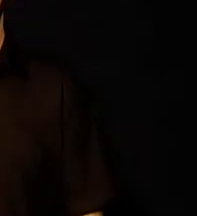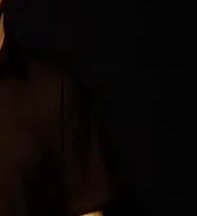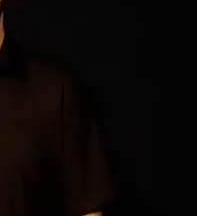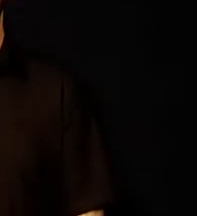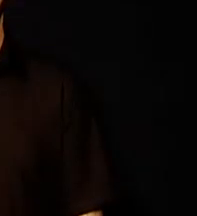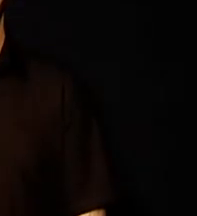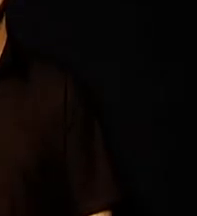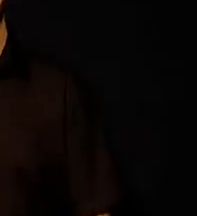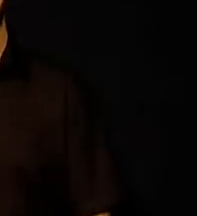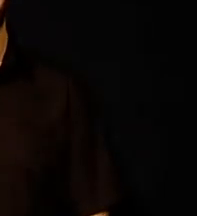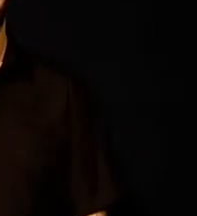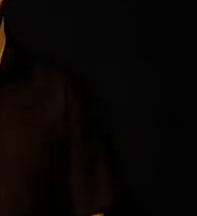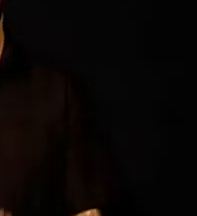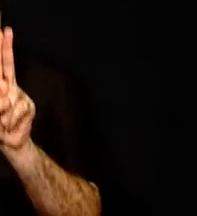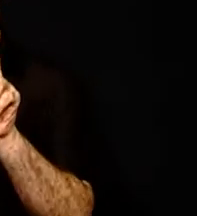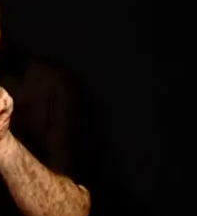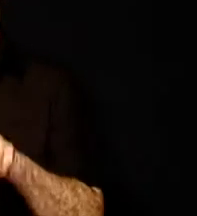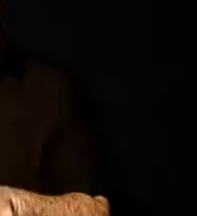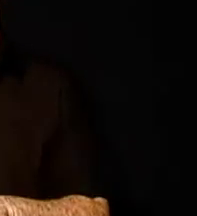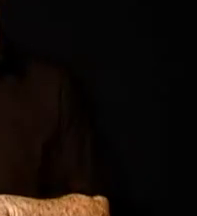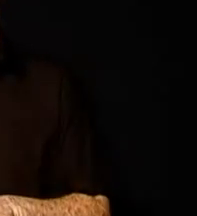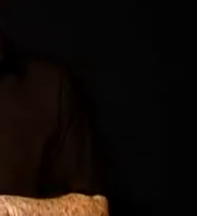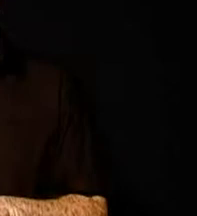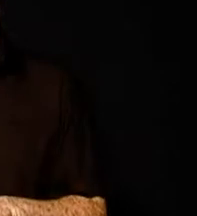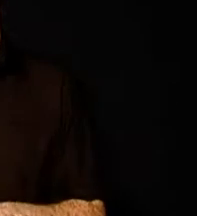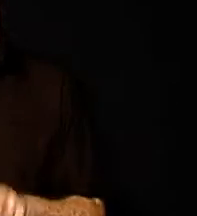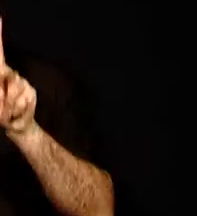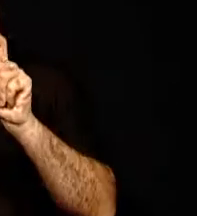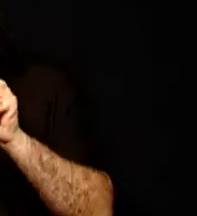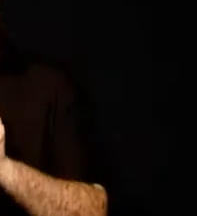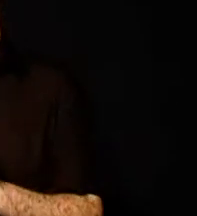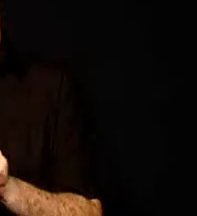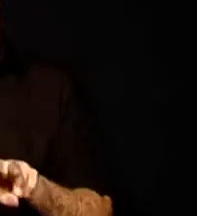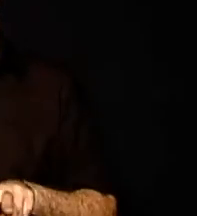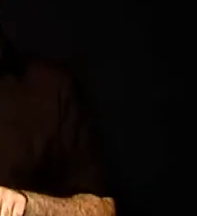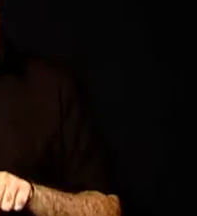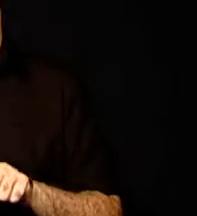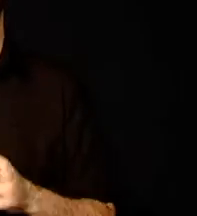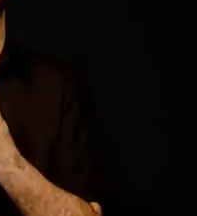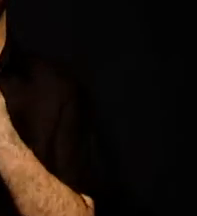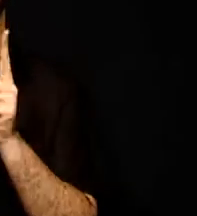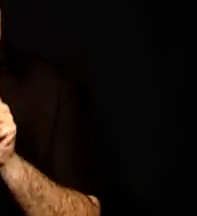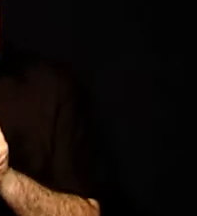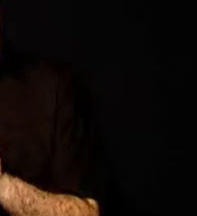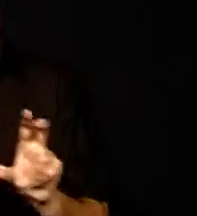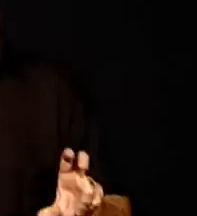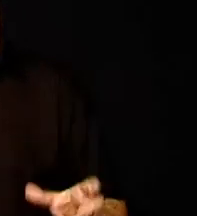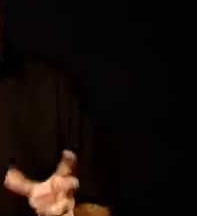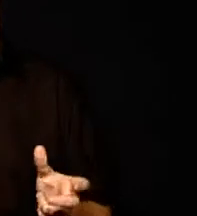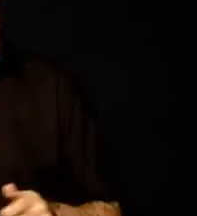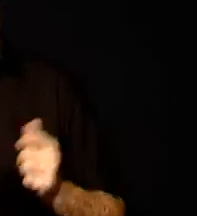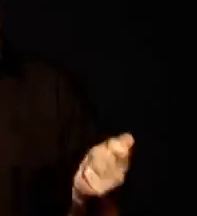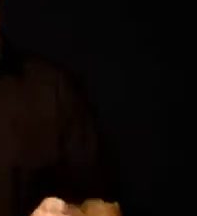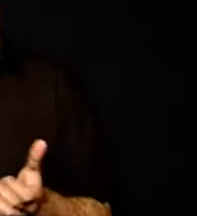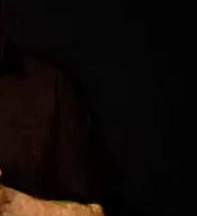Merhaba, Kanal Sim ve Yakın Doğu Televizyonu'nun iş birliğiyle hazırlanan Engelsiz Haber'e